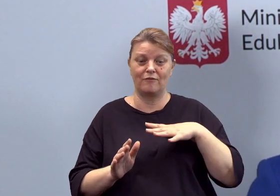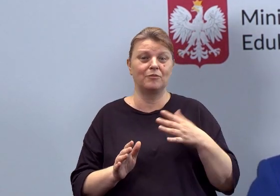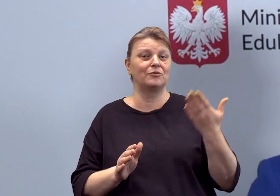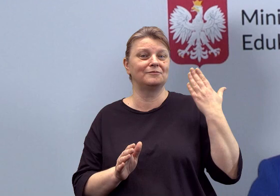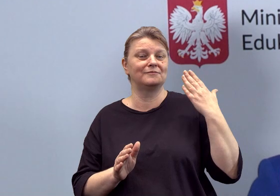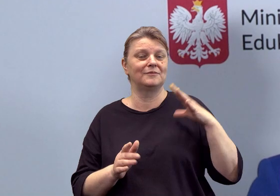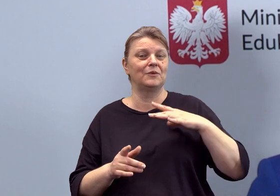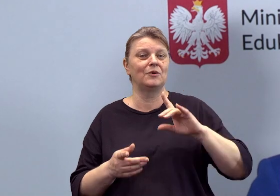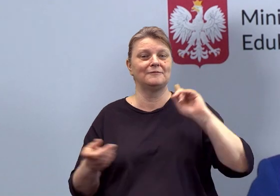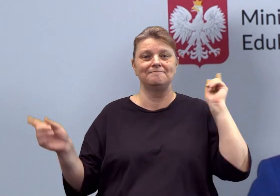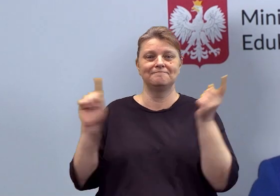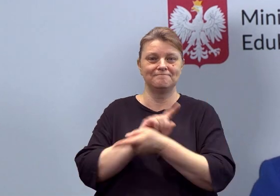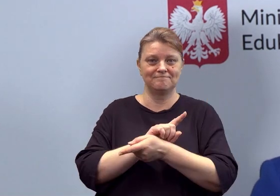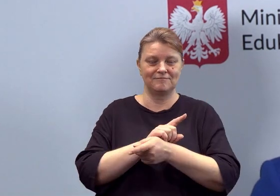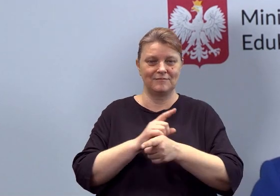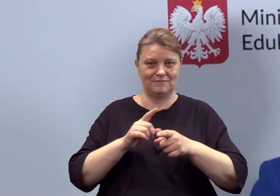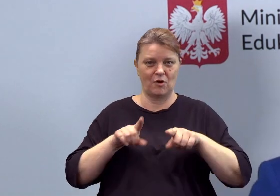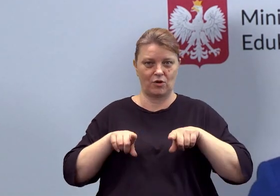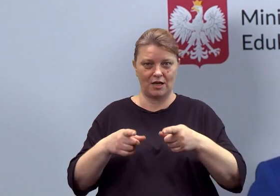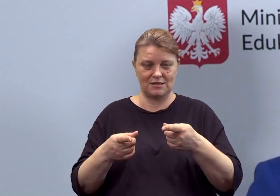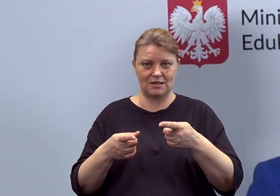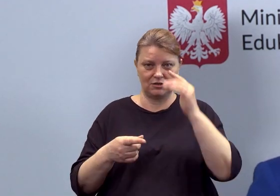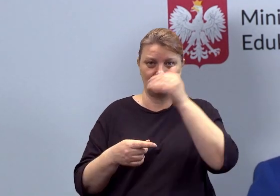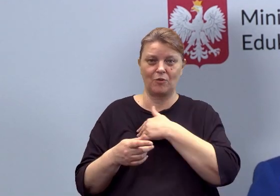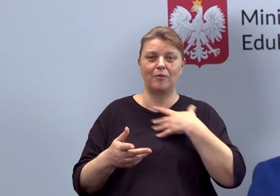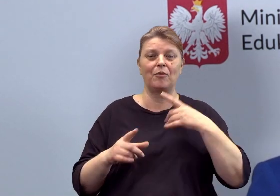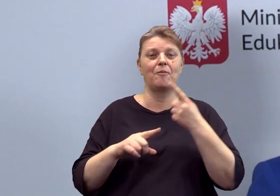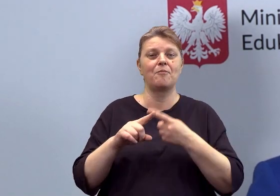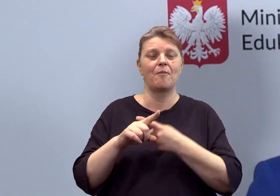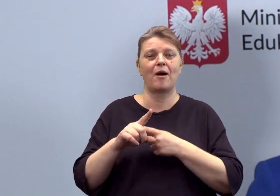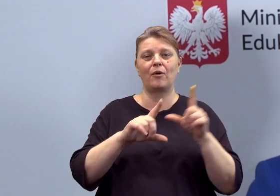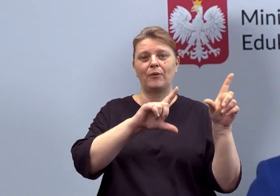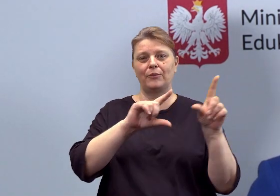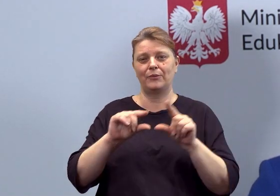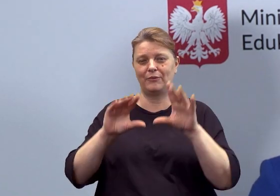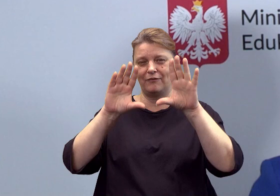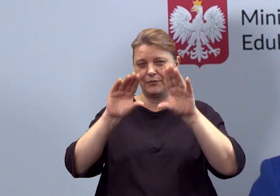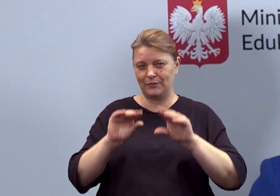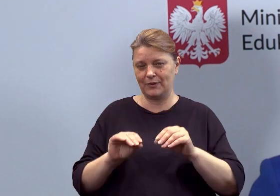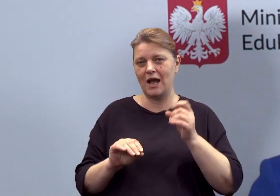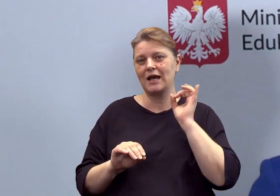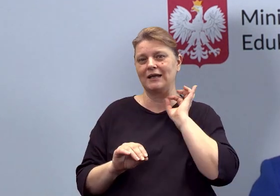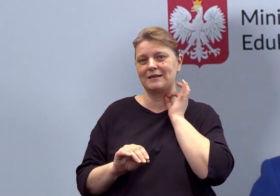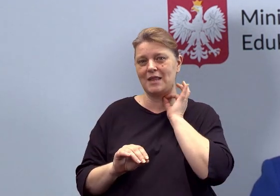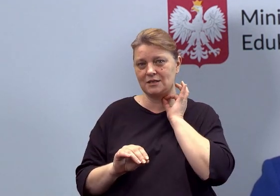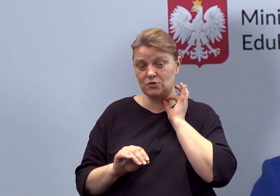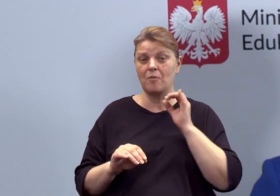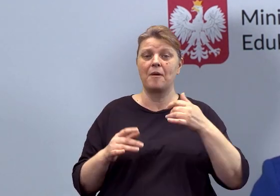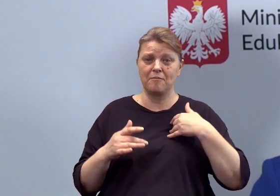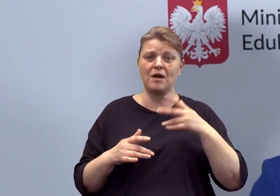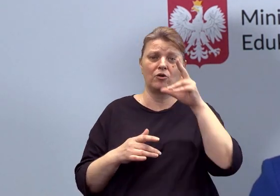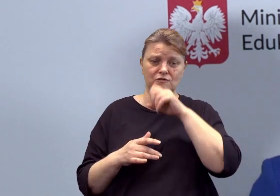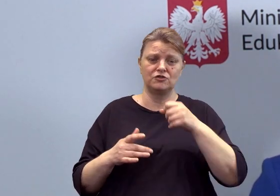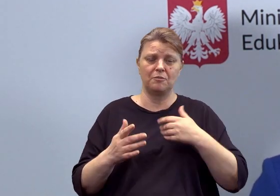reorganizacji szkolnictwa i stopniowego wygaszania gimnazjów. Przewidujemy, będziemy proponowali, jeżeli oczywiście dojdzie do